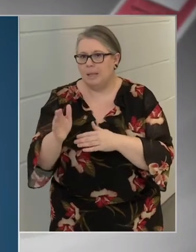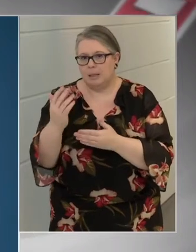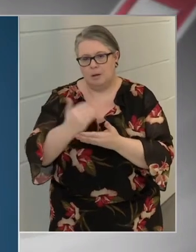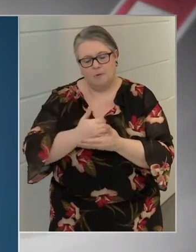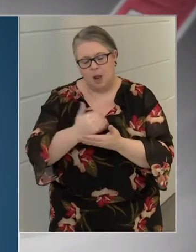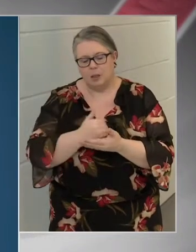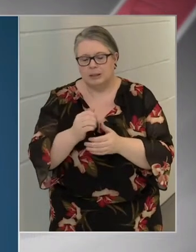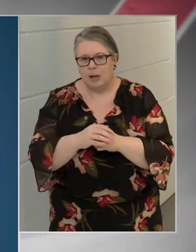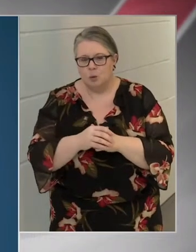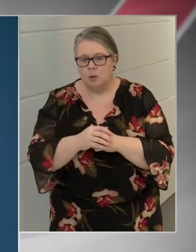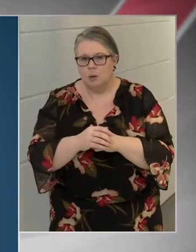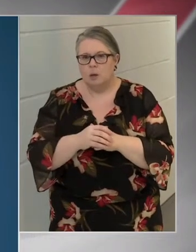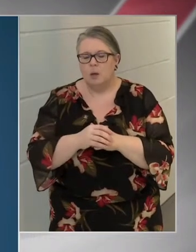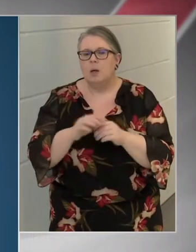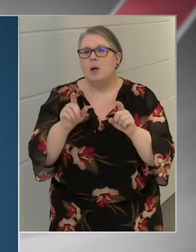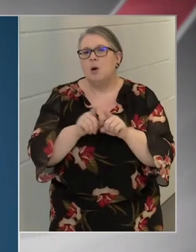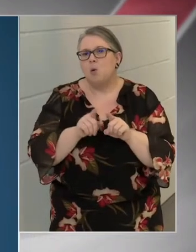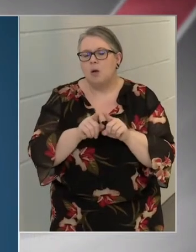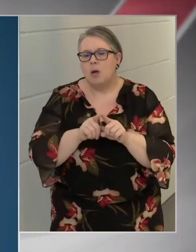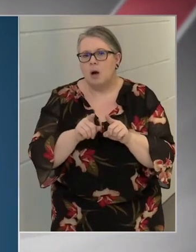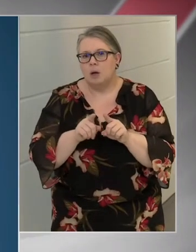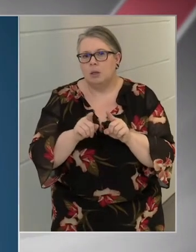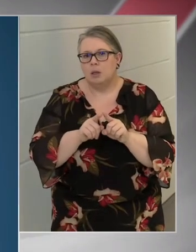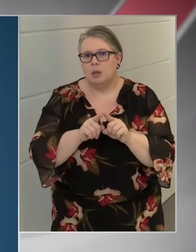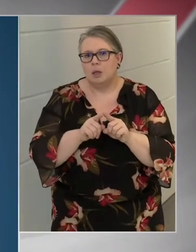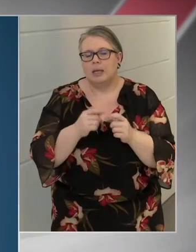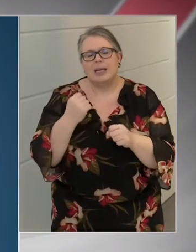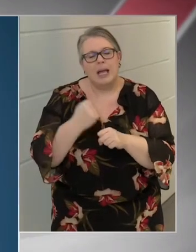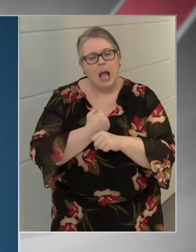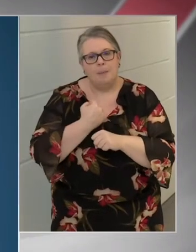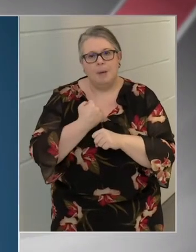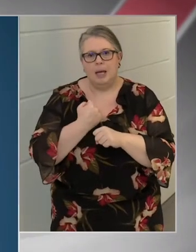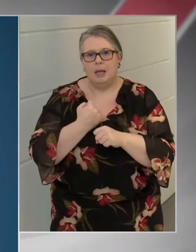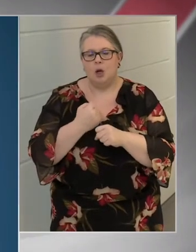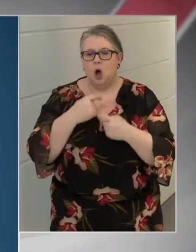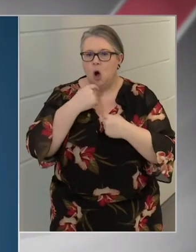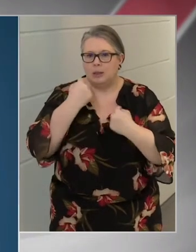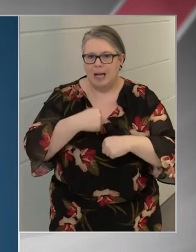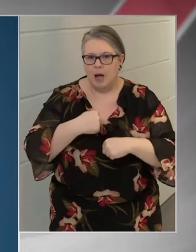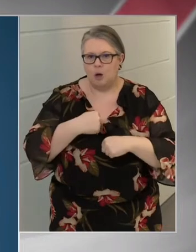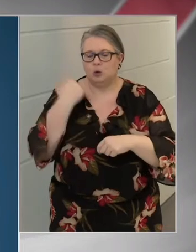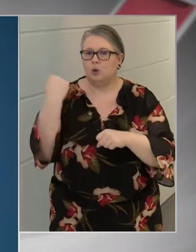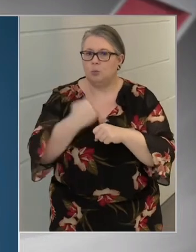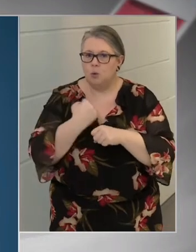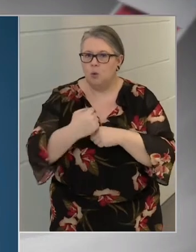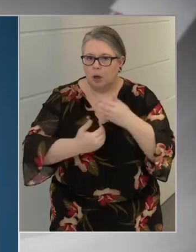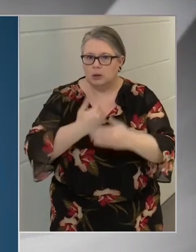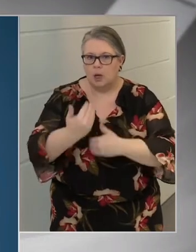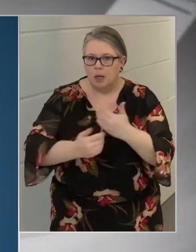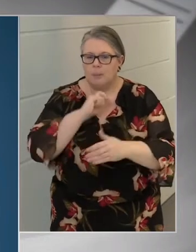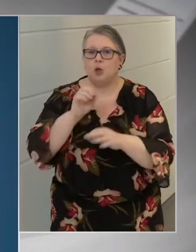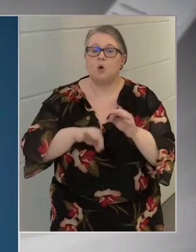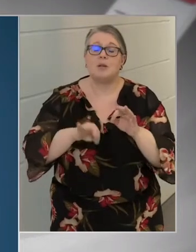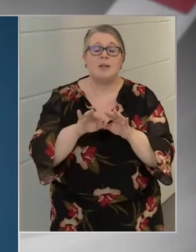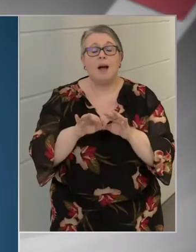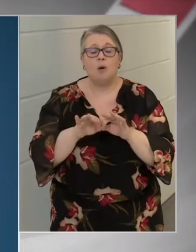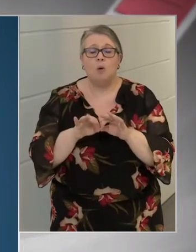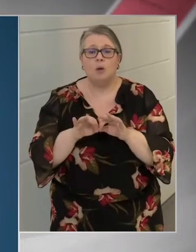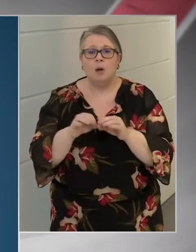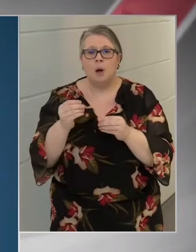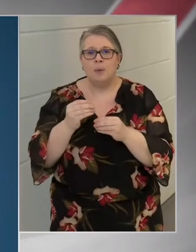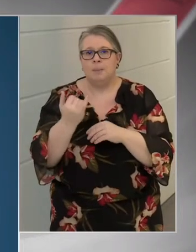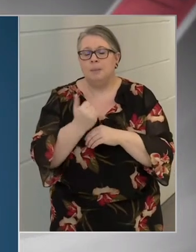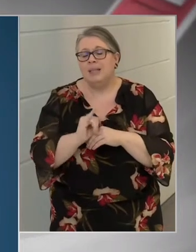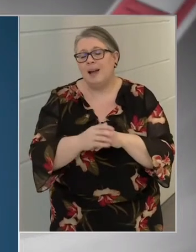eloltjuk. Tehát egy olyan megfeszített, határozott munka folyik Magyarországon, ami